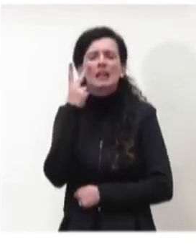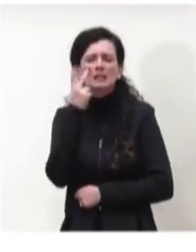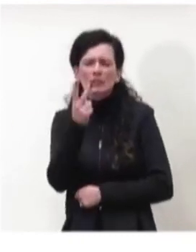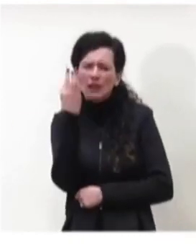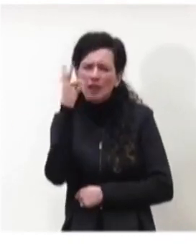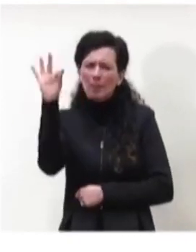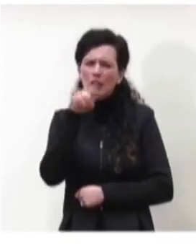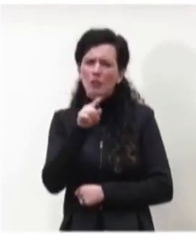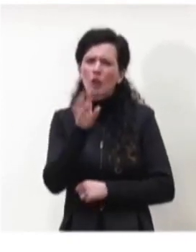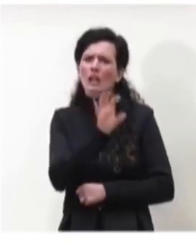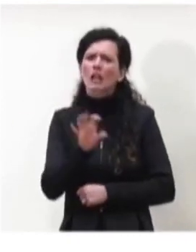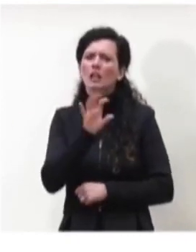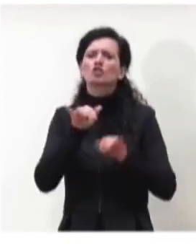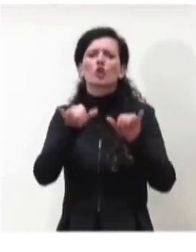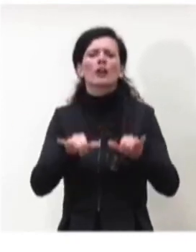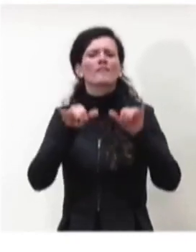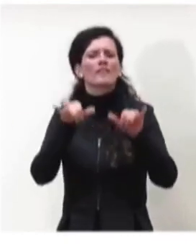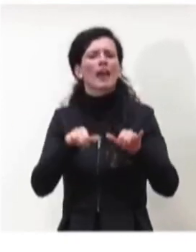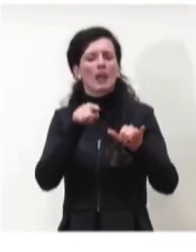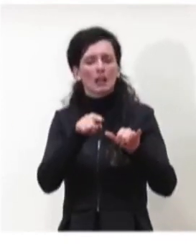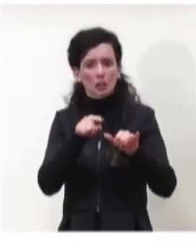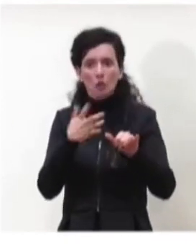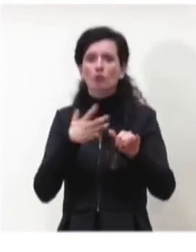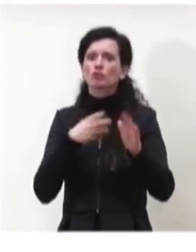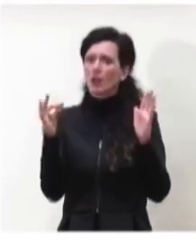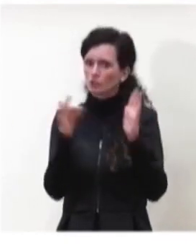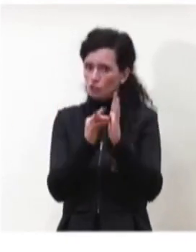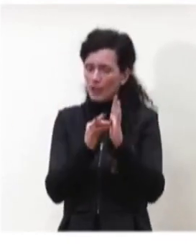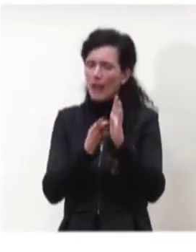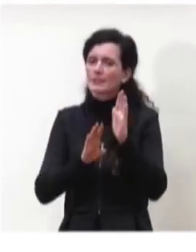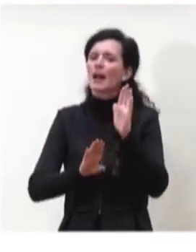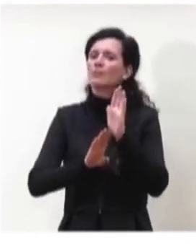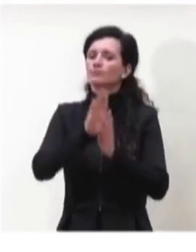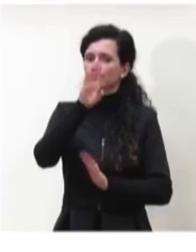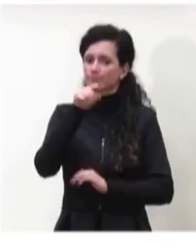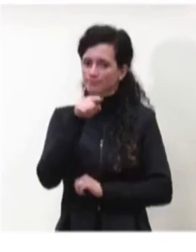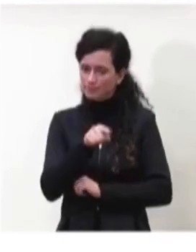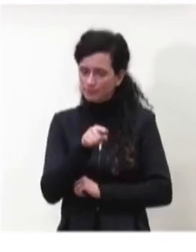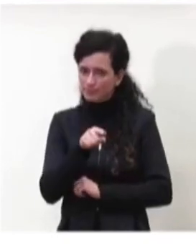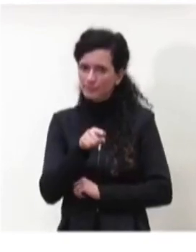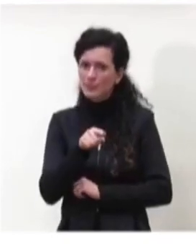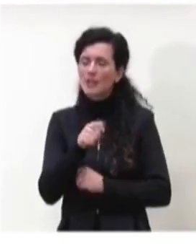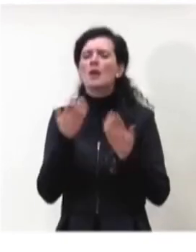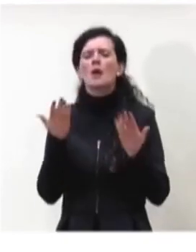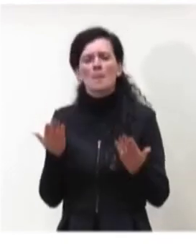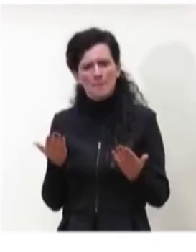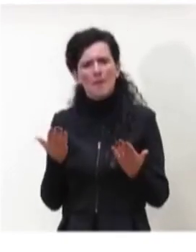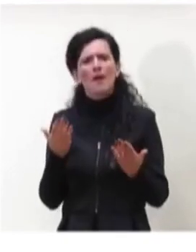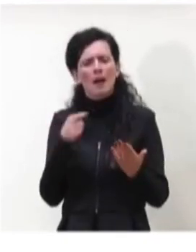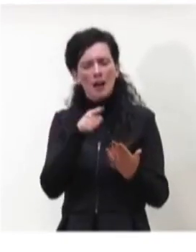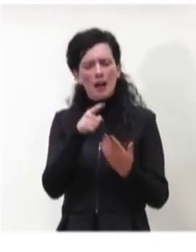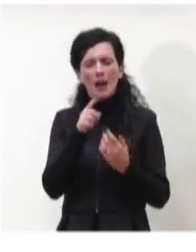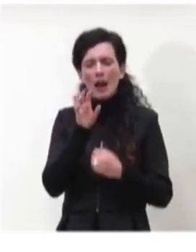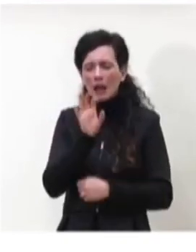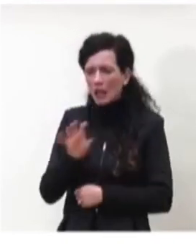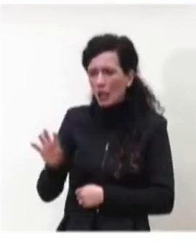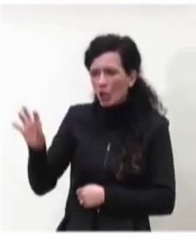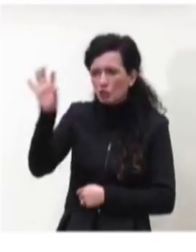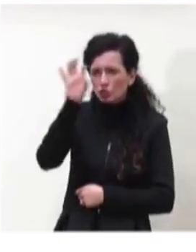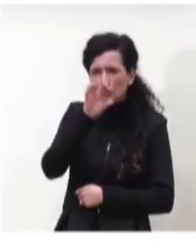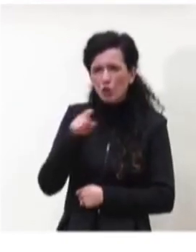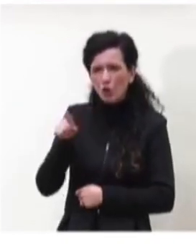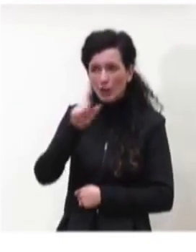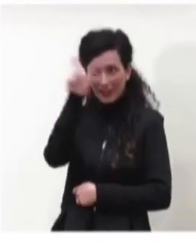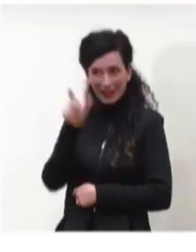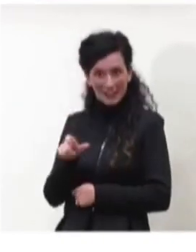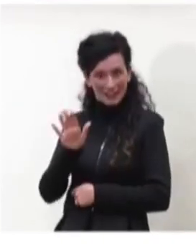Veneto, che mantiene un'incidenza molto elevata, ma sostanzialmente come vedete tutte le regioni si muovono